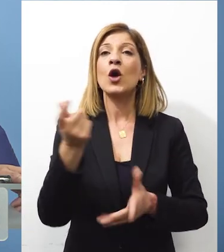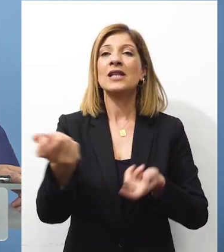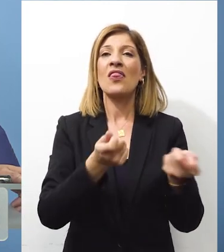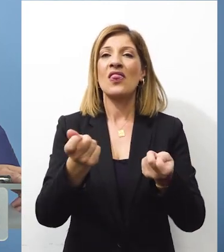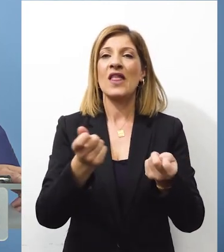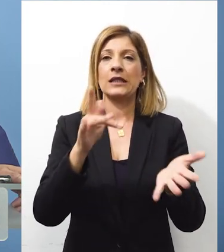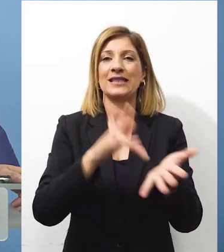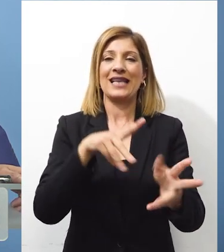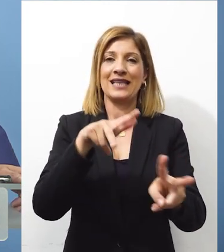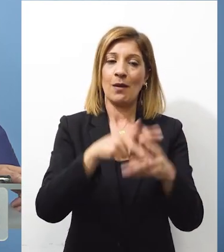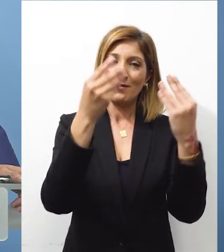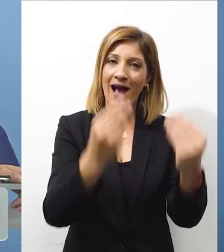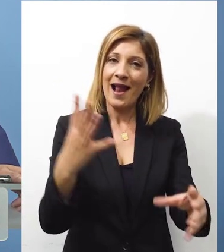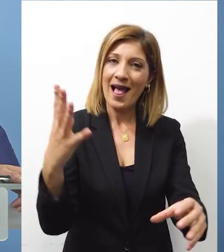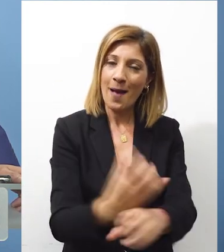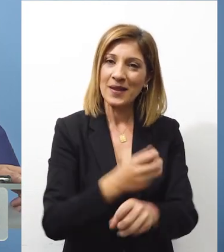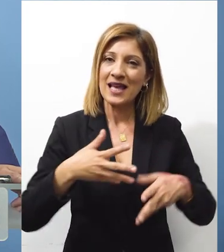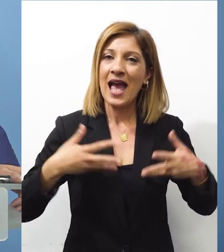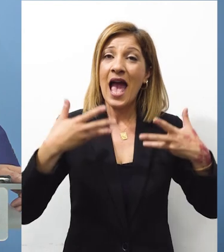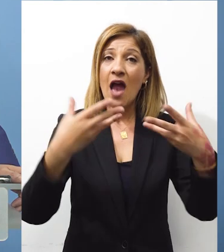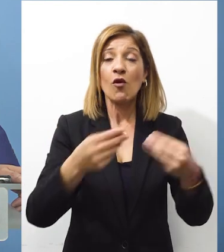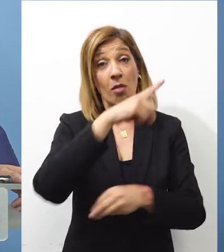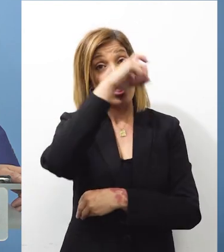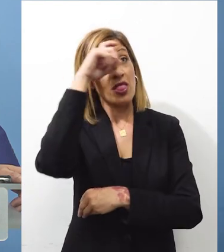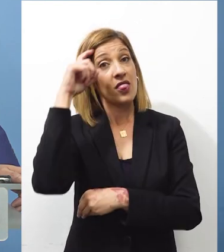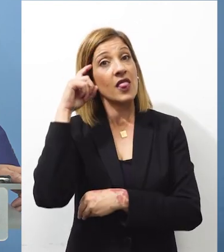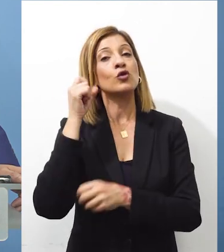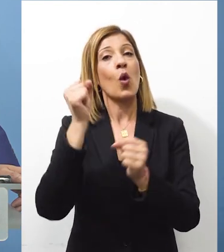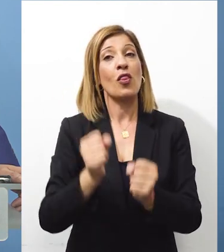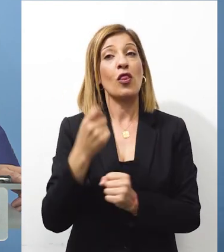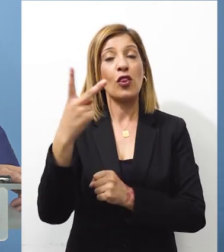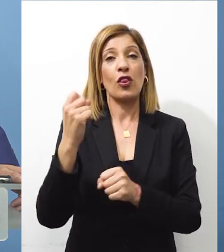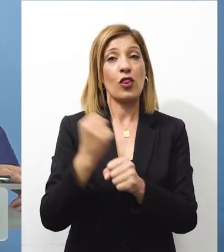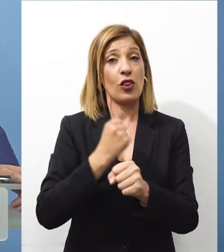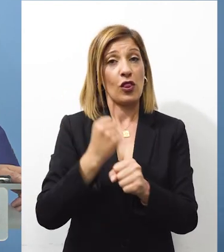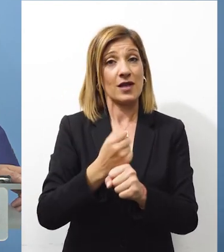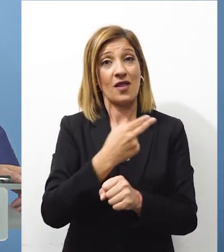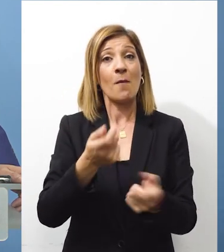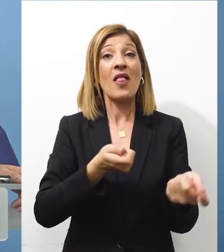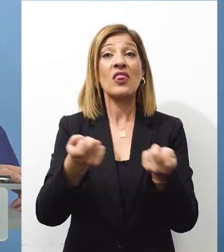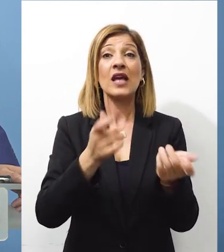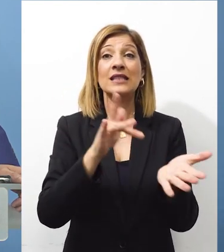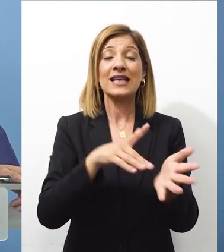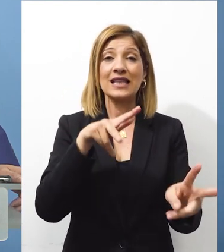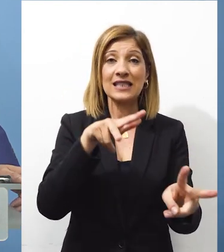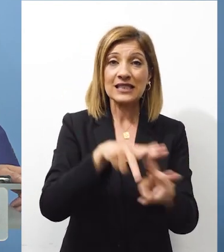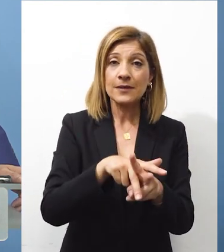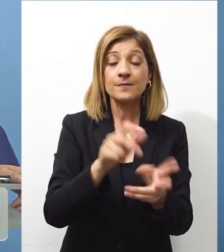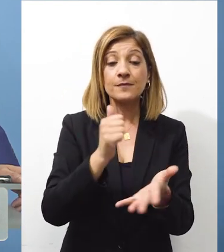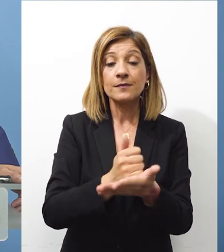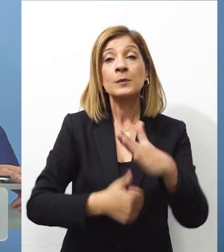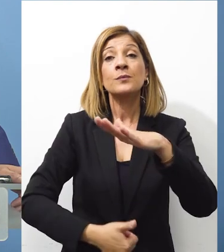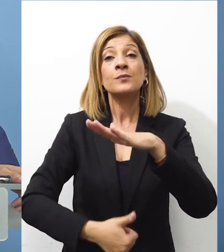Κεντρικής Τράπεζας της Κύπρου καλή επιτυχία, καλή δύναμη στο έργο του σε ένα πολύ νευραλγικό τομέα σε ένα πολύ νευραλγικό πόστο αλλά και όπως ο ίδιος ο πρόεδρος της